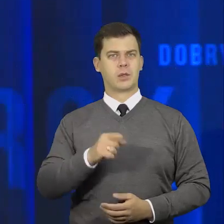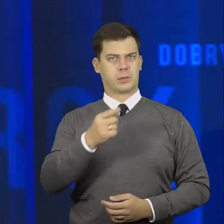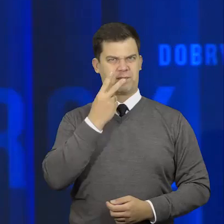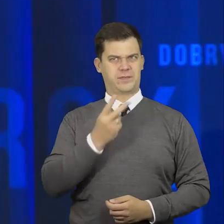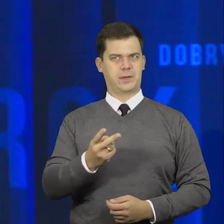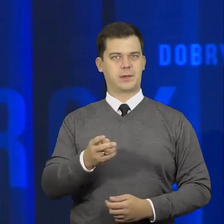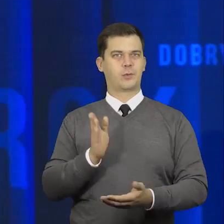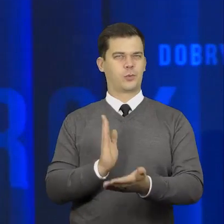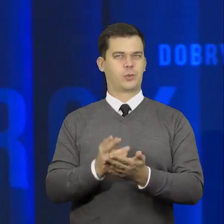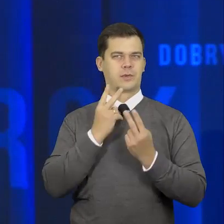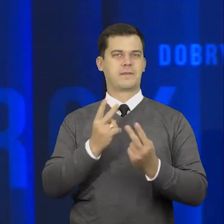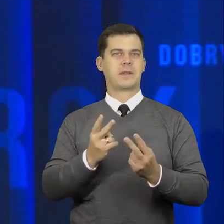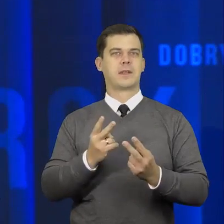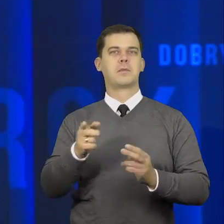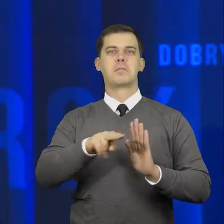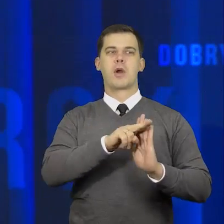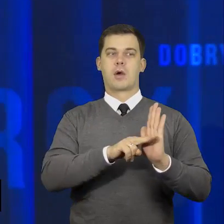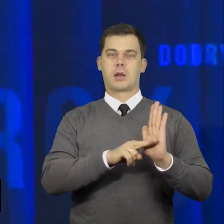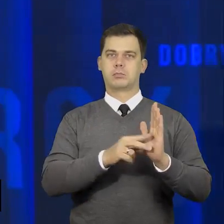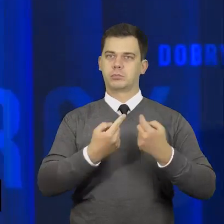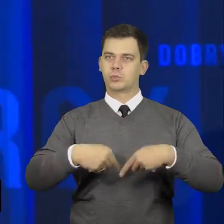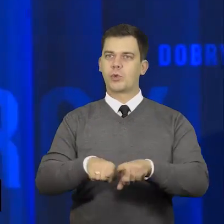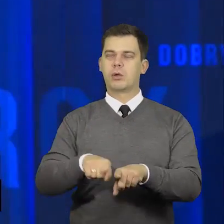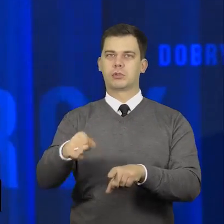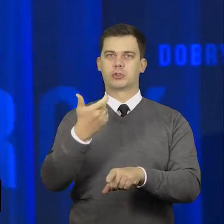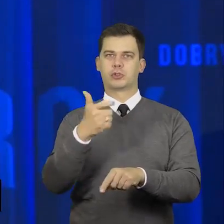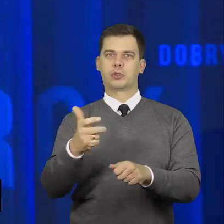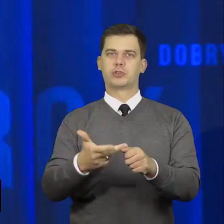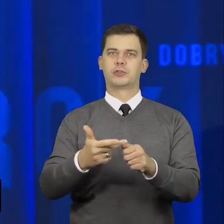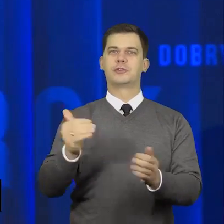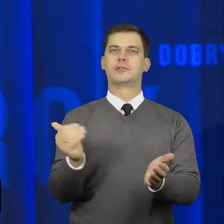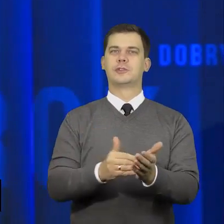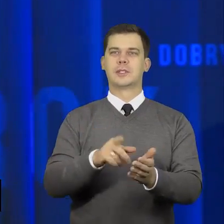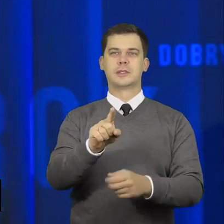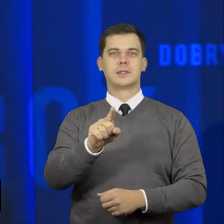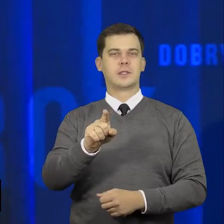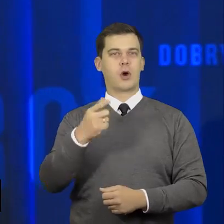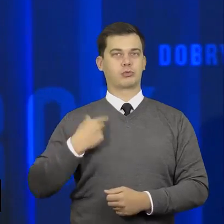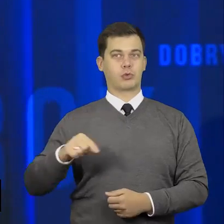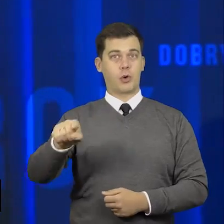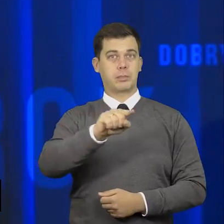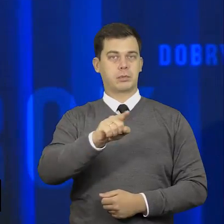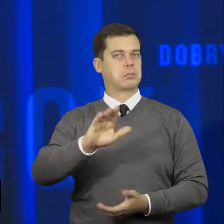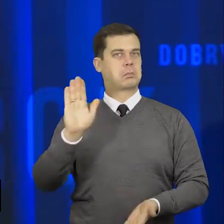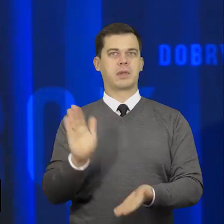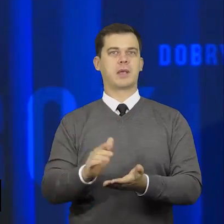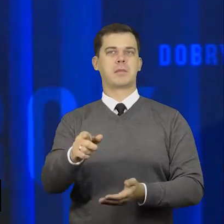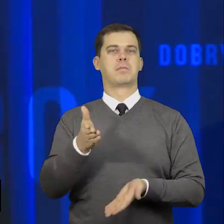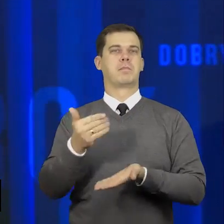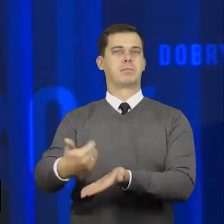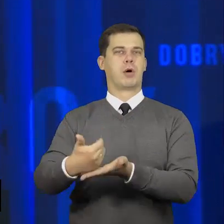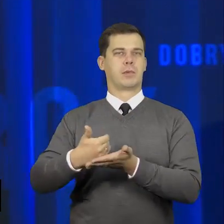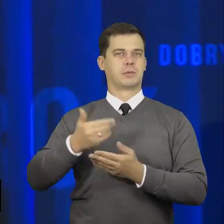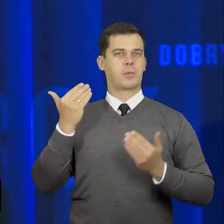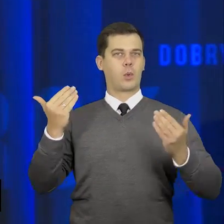Zauważalne już teraz efekty programu, to spadek o blisko 130 tys. osób korzystających z